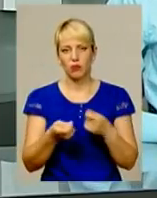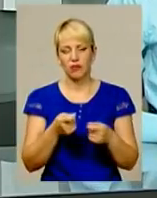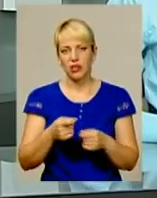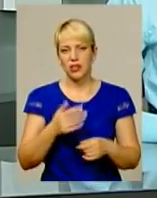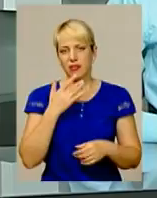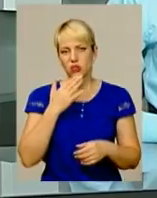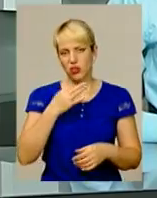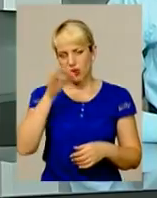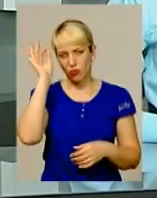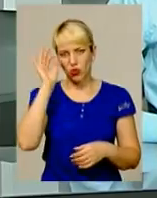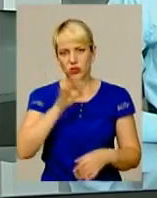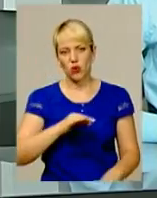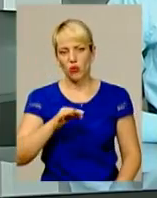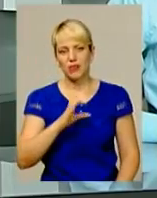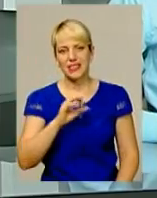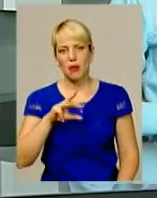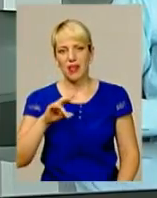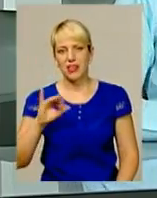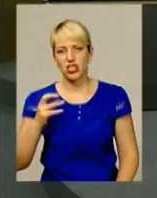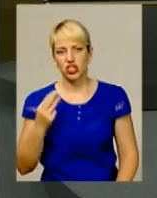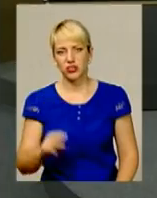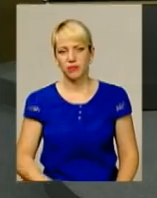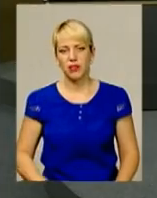Нацполіції в області Миколою Семенишини.